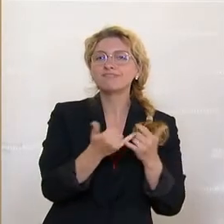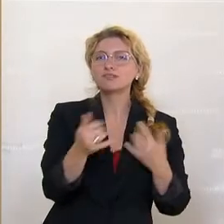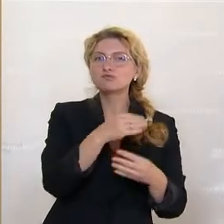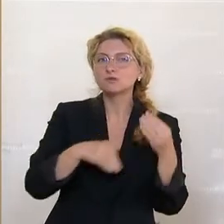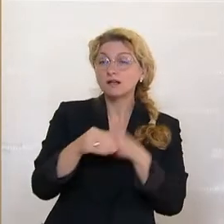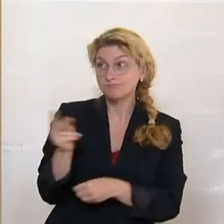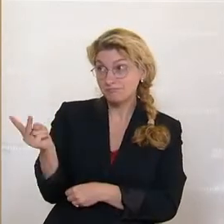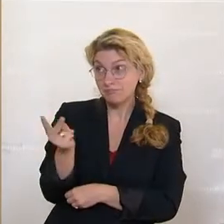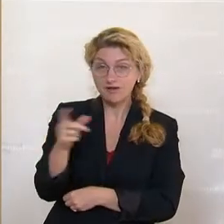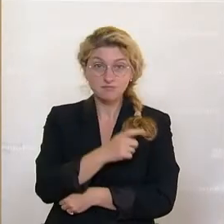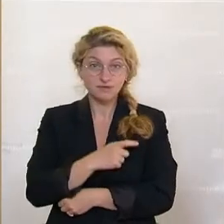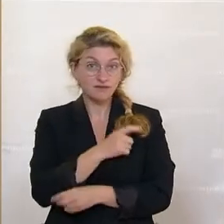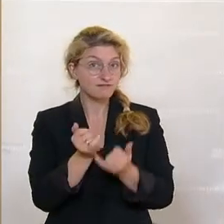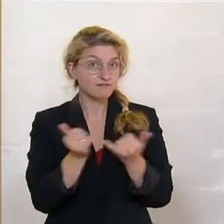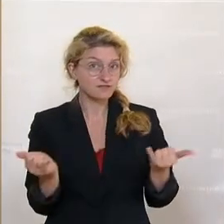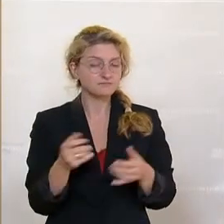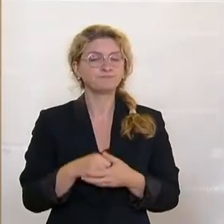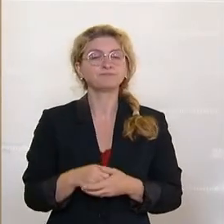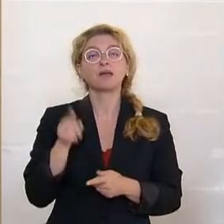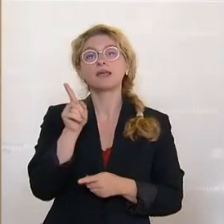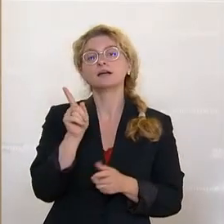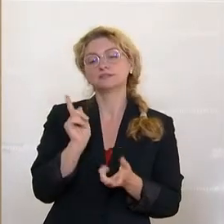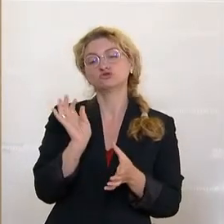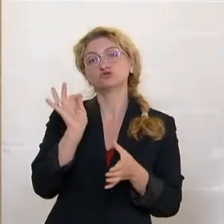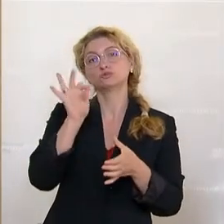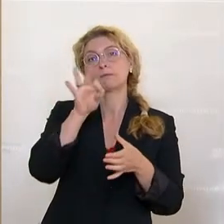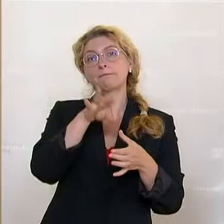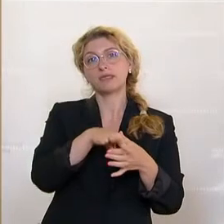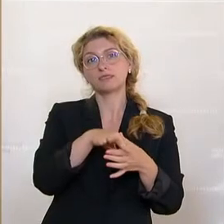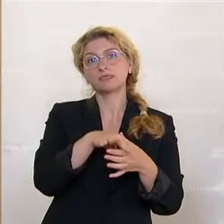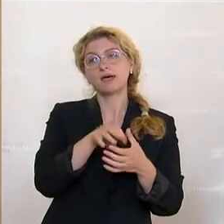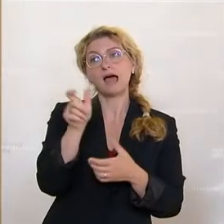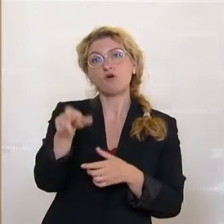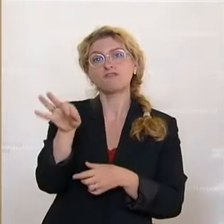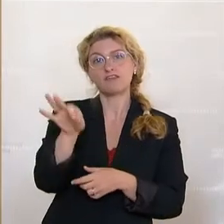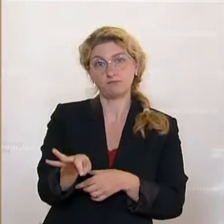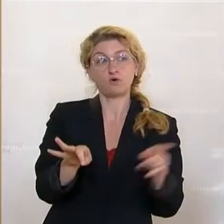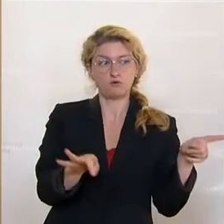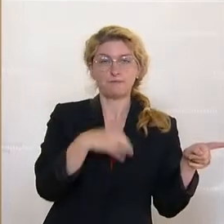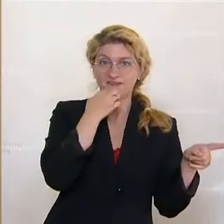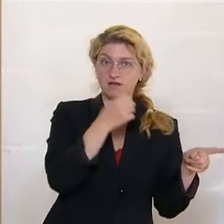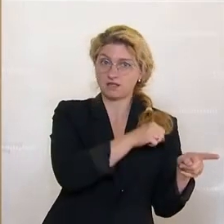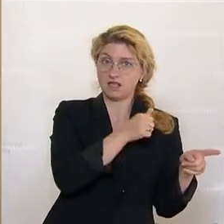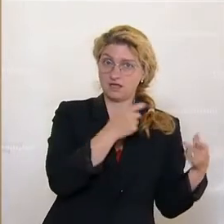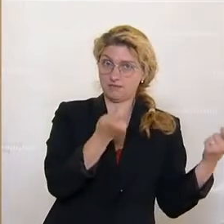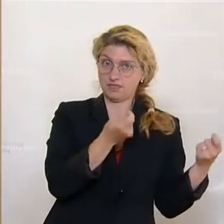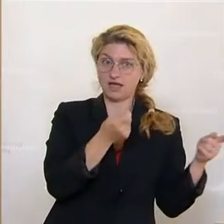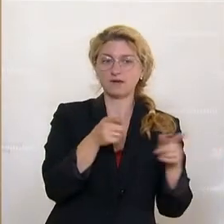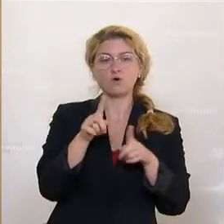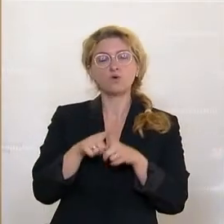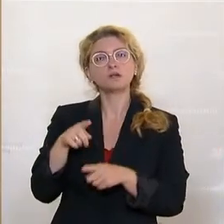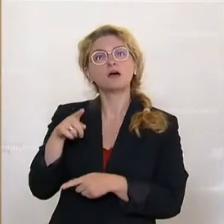Fraktionen. Wir haben eine Spende an die FPÖ von einem Privatklinikbetreiber und wir haben das SMS